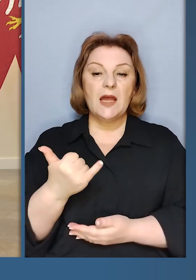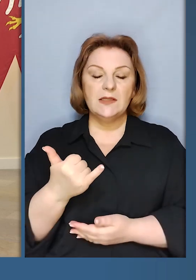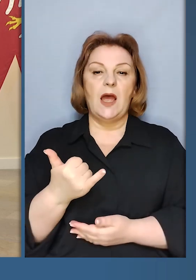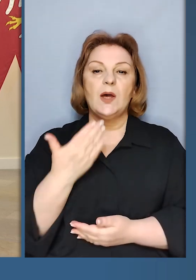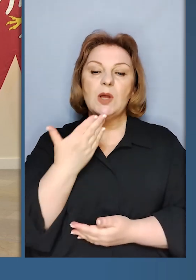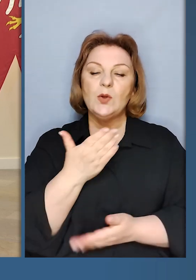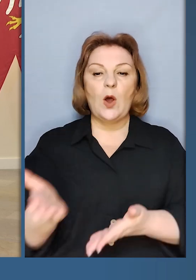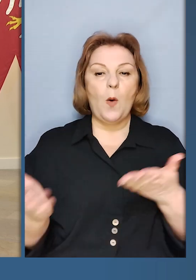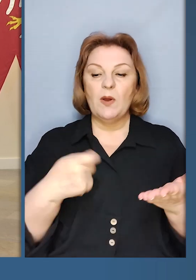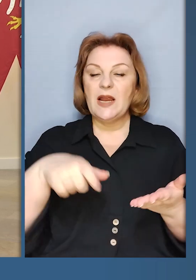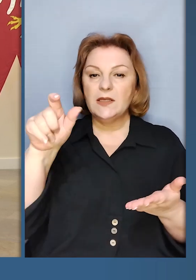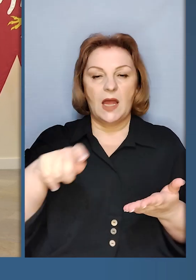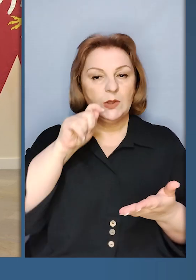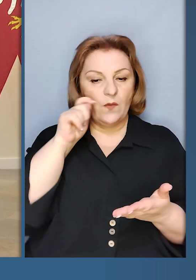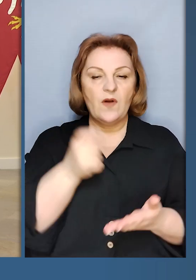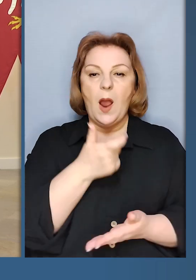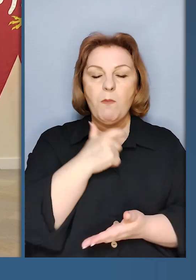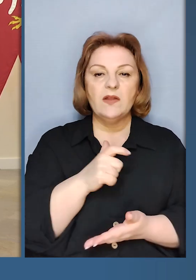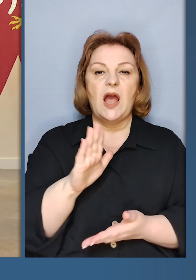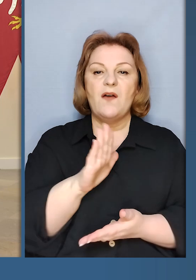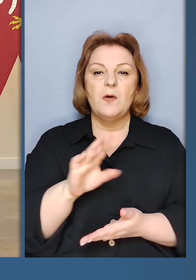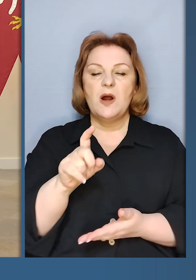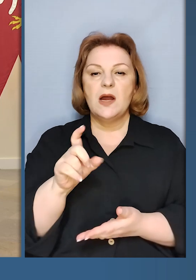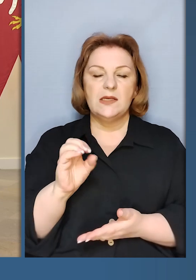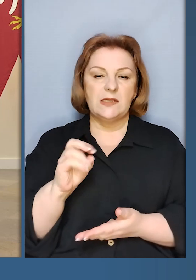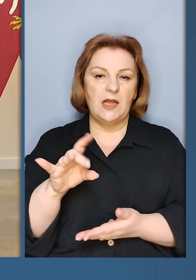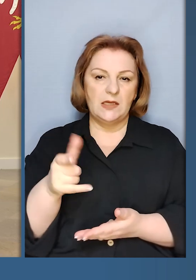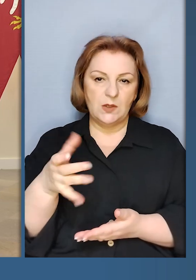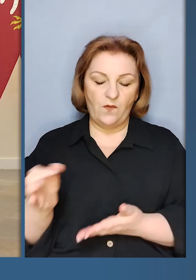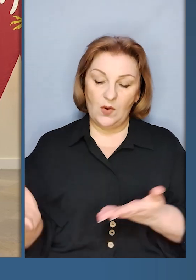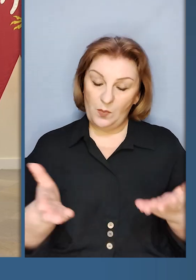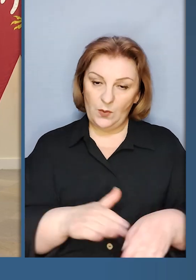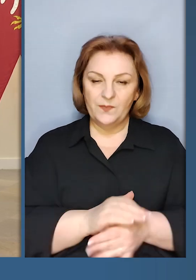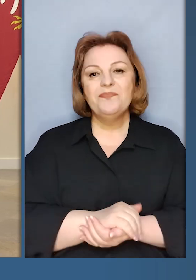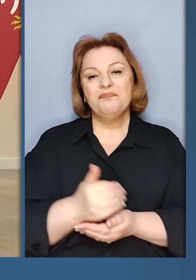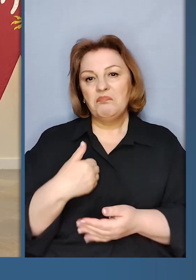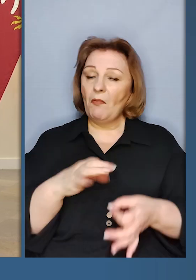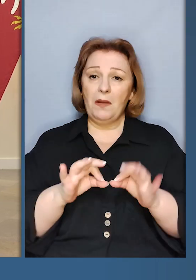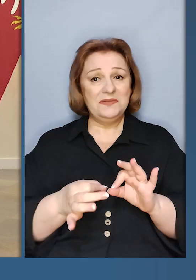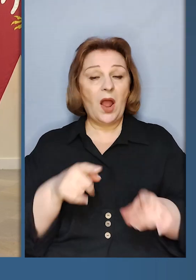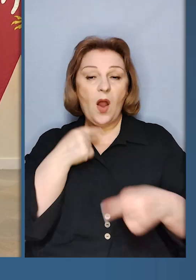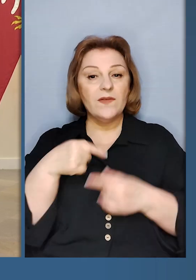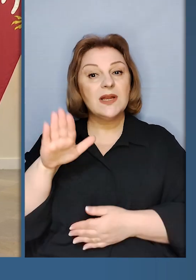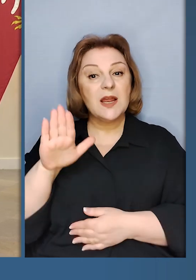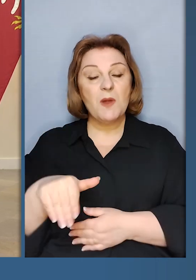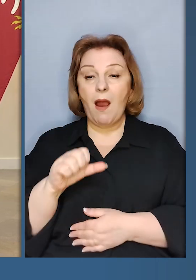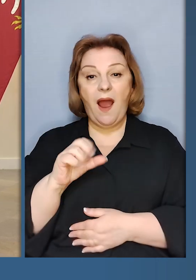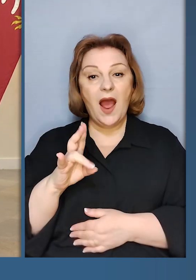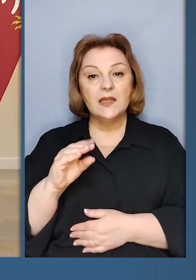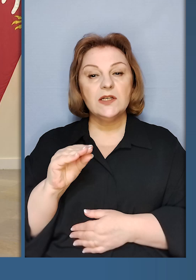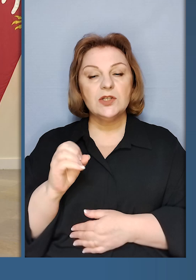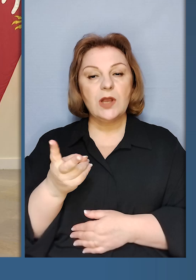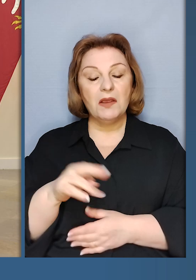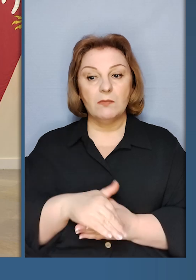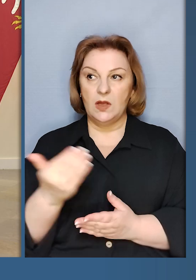Зараз до слова запрошуємо президента України, пана Володимира Зеленського, будь ласка. Як же складно говорити після